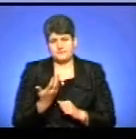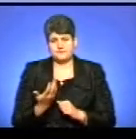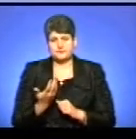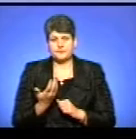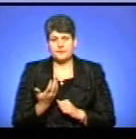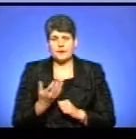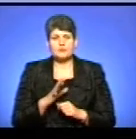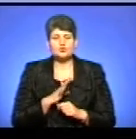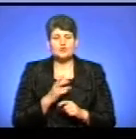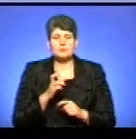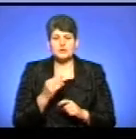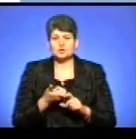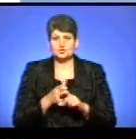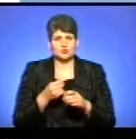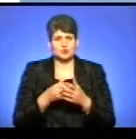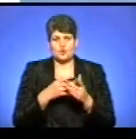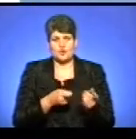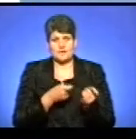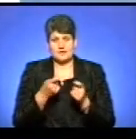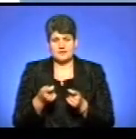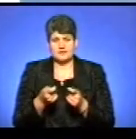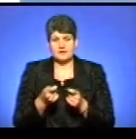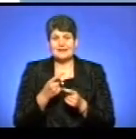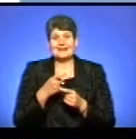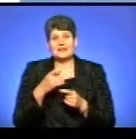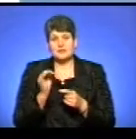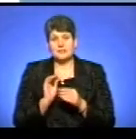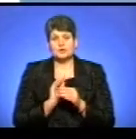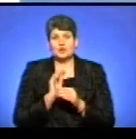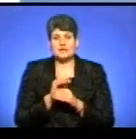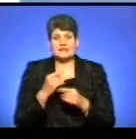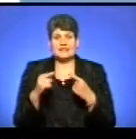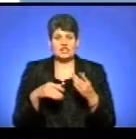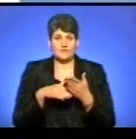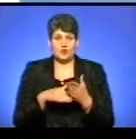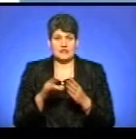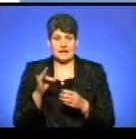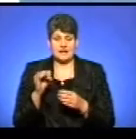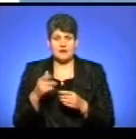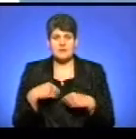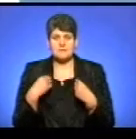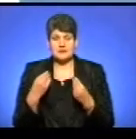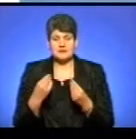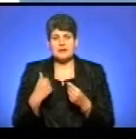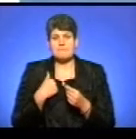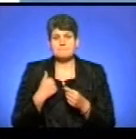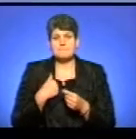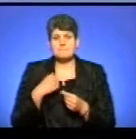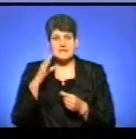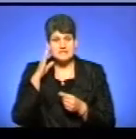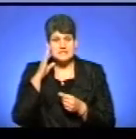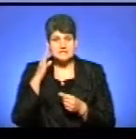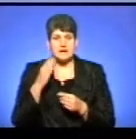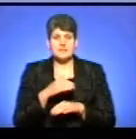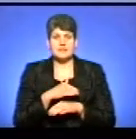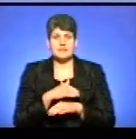було б дуже дорого передавати. Хіба догружати інших волонтерів. А ми передаємо безпосередньо для бійців, і в основному